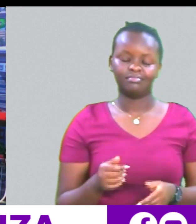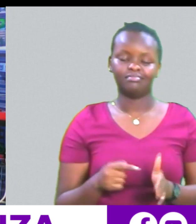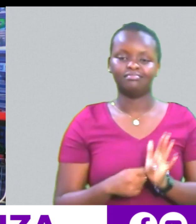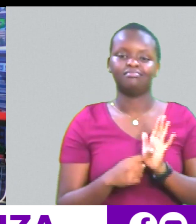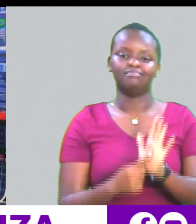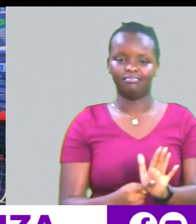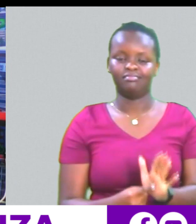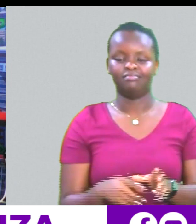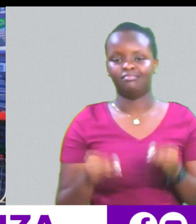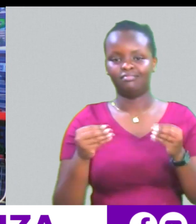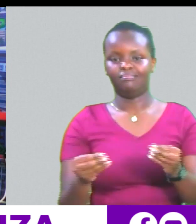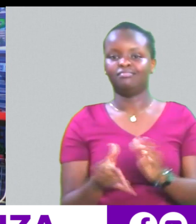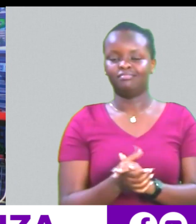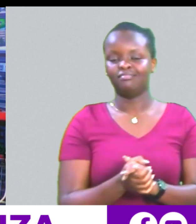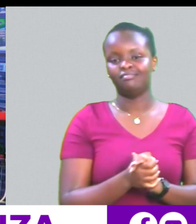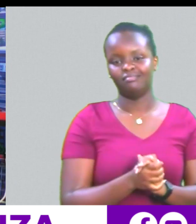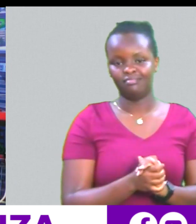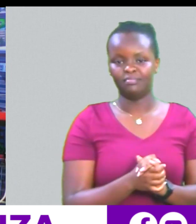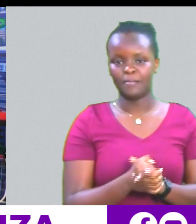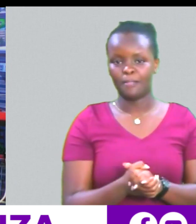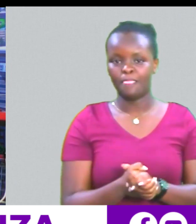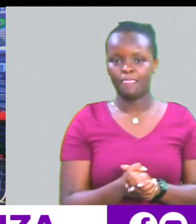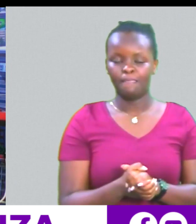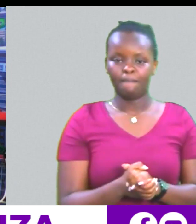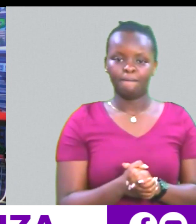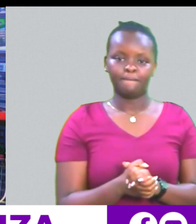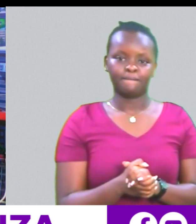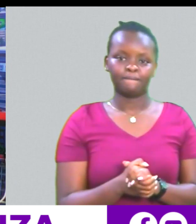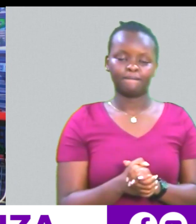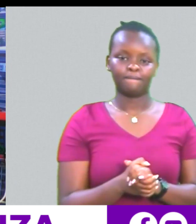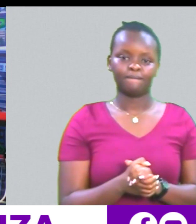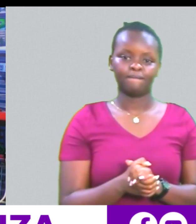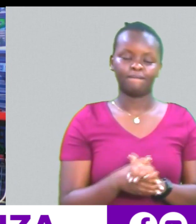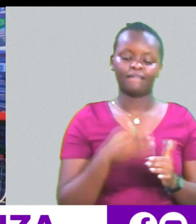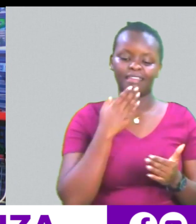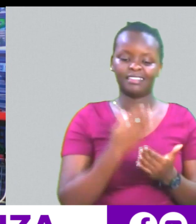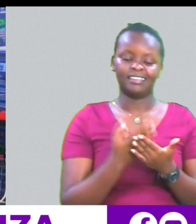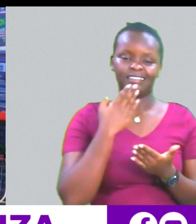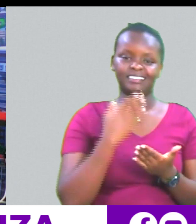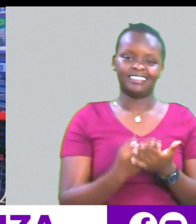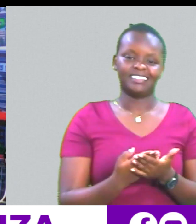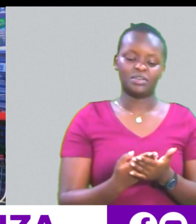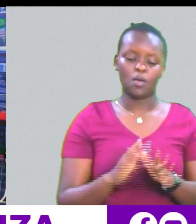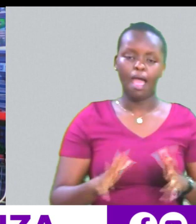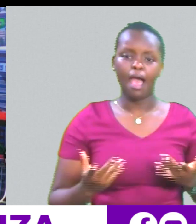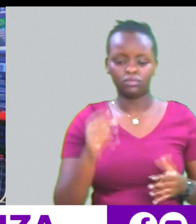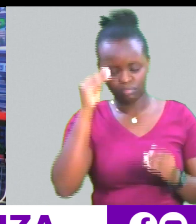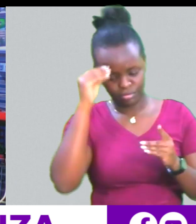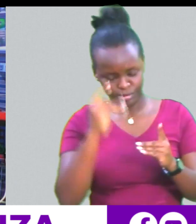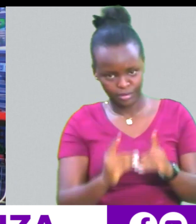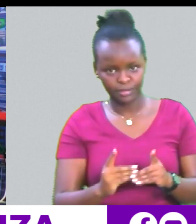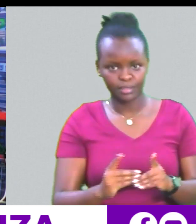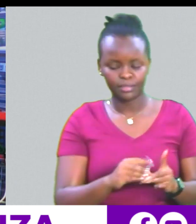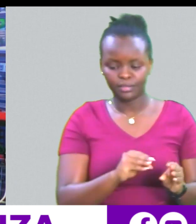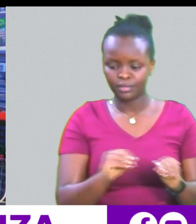Tuipigia kuipigia Ndiwe hiyo sasa Uhum Sijui tuwa chani We thank you so much Amu, niaji uliyamua Tutuende